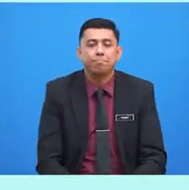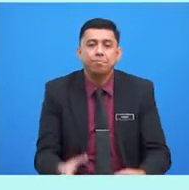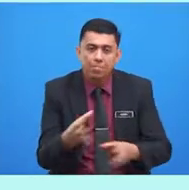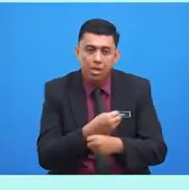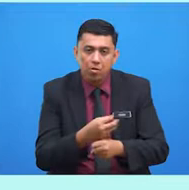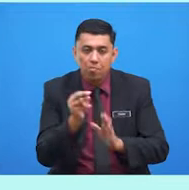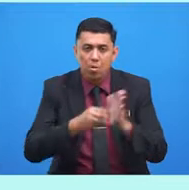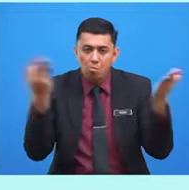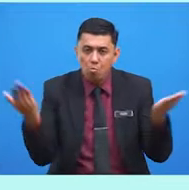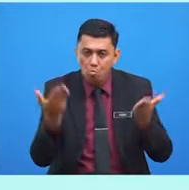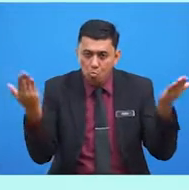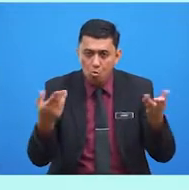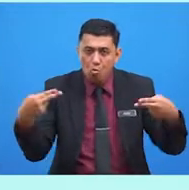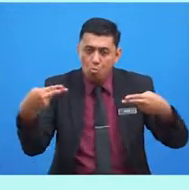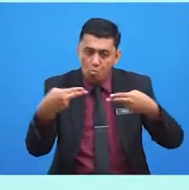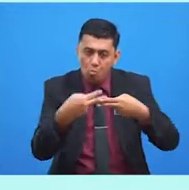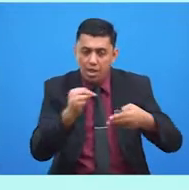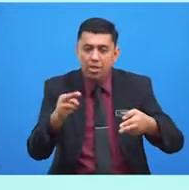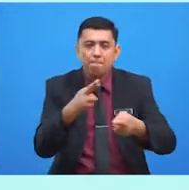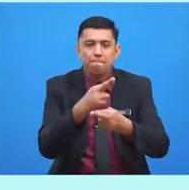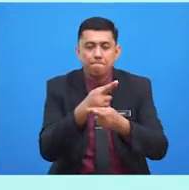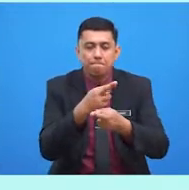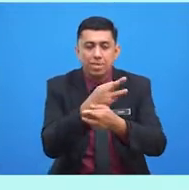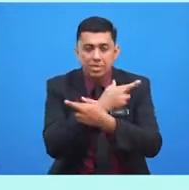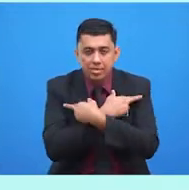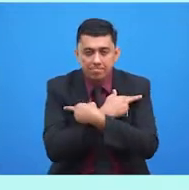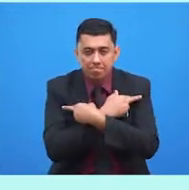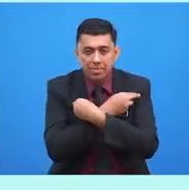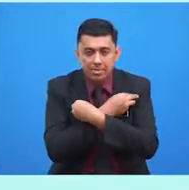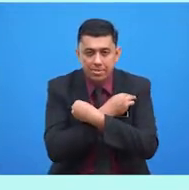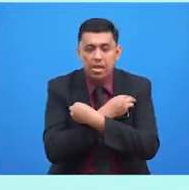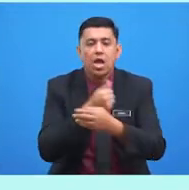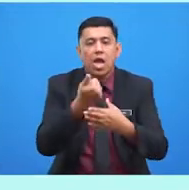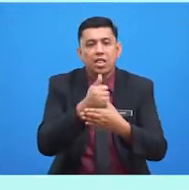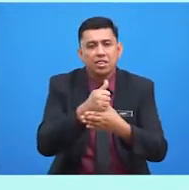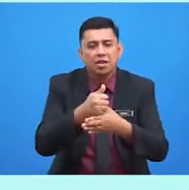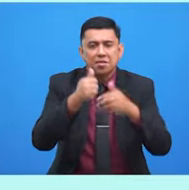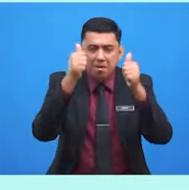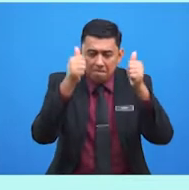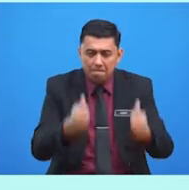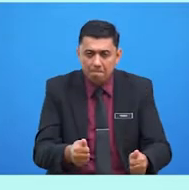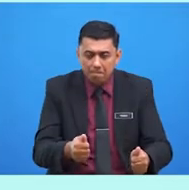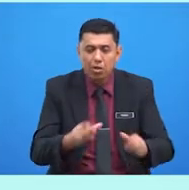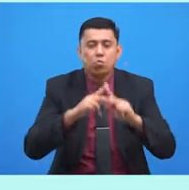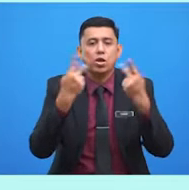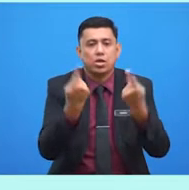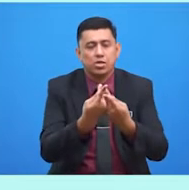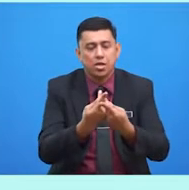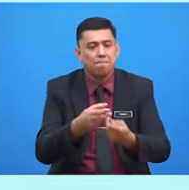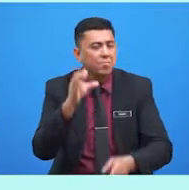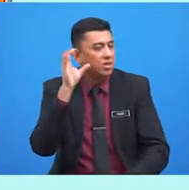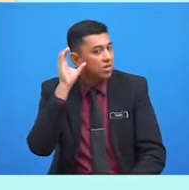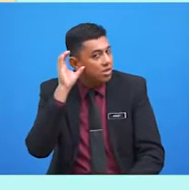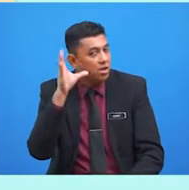memupuk hubungan mesra antara ahli keluarga. Apabila kita mendengar